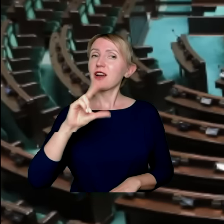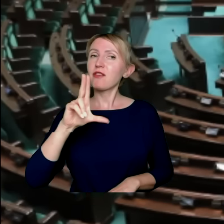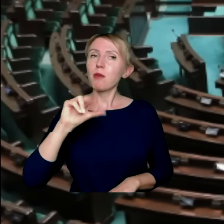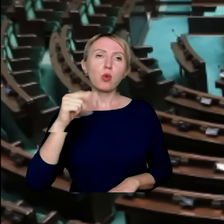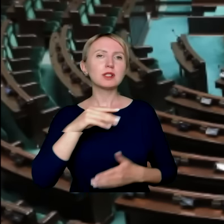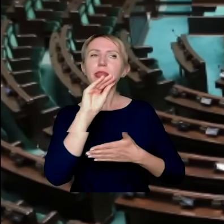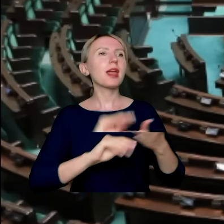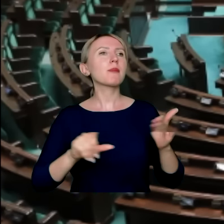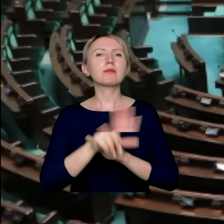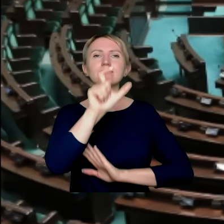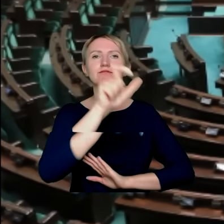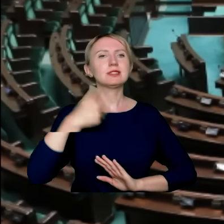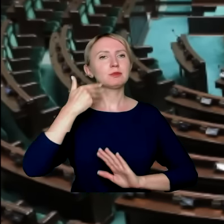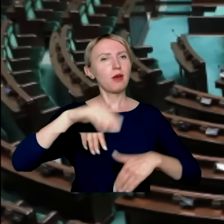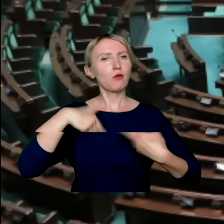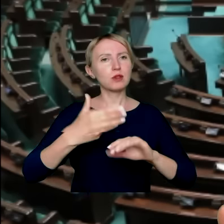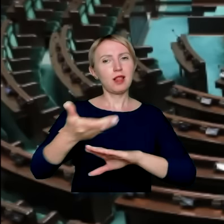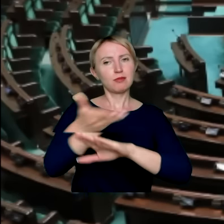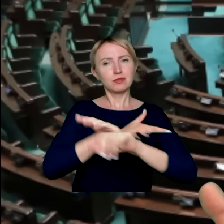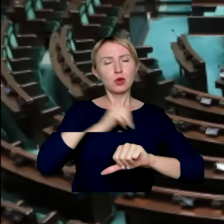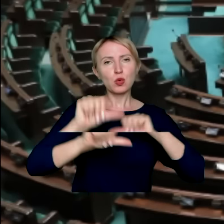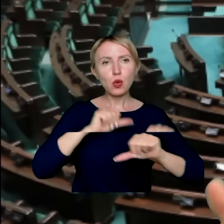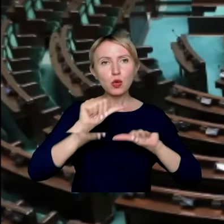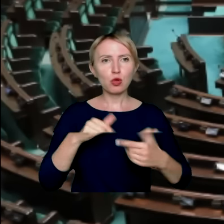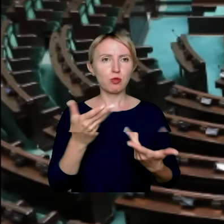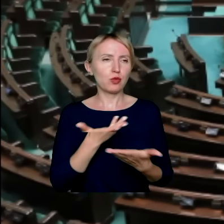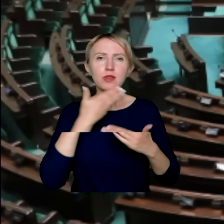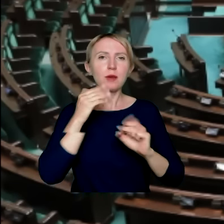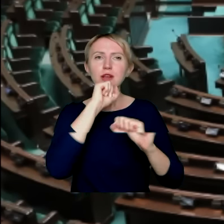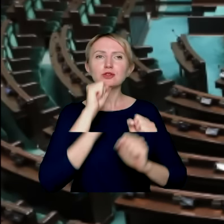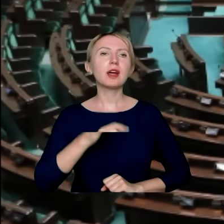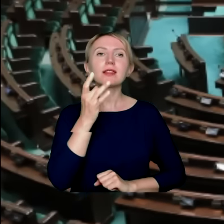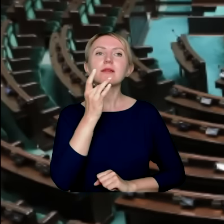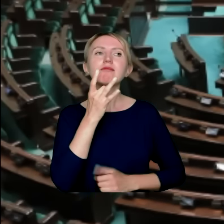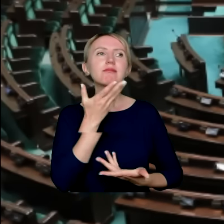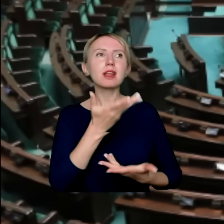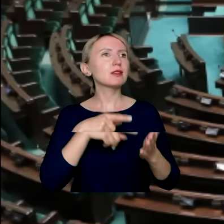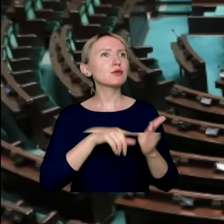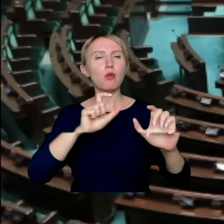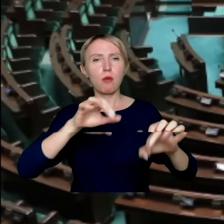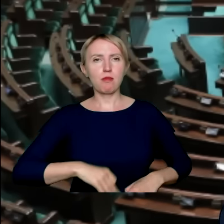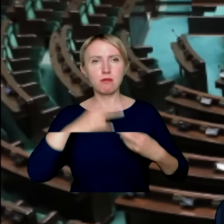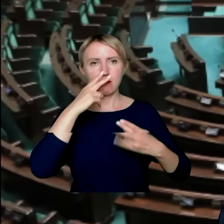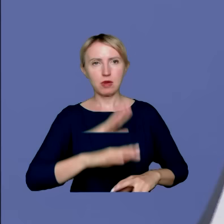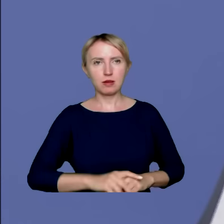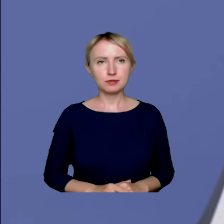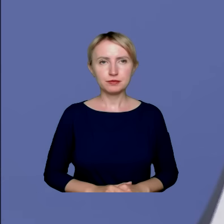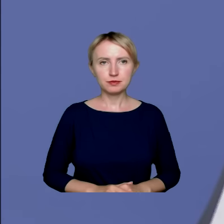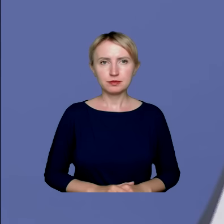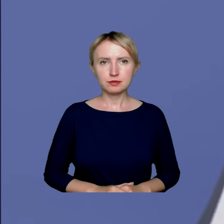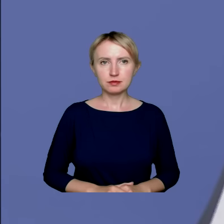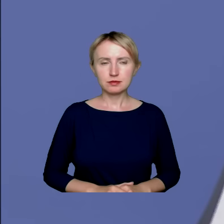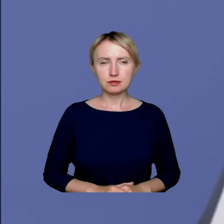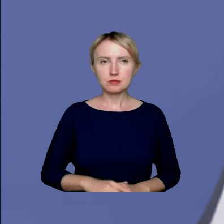panu sprawozdania za tamten rok, bo wtedy nie miałaby żadnych pretensji co do treści, jakie pan prezentuje. Był nawet taki moment, że